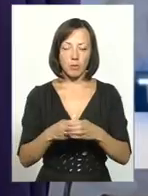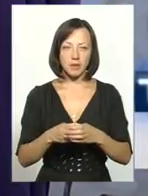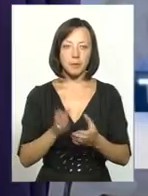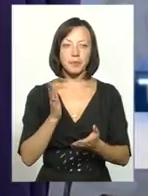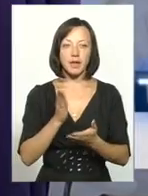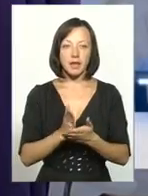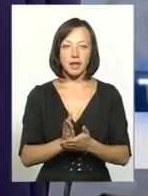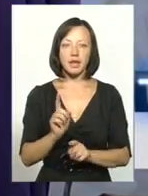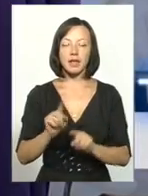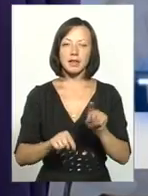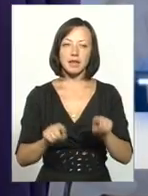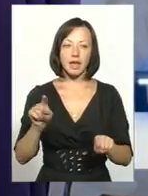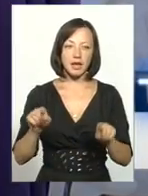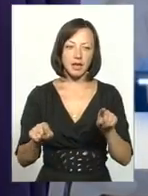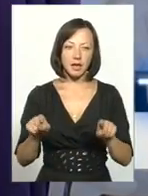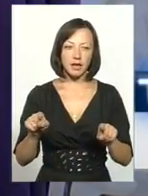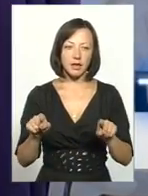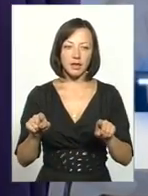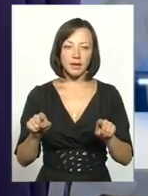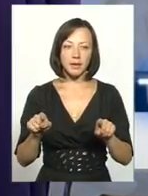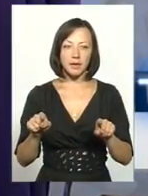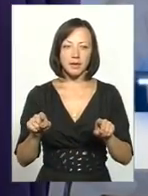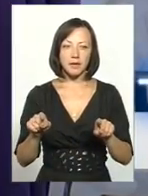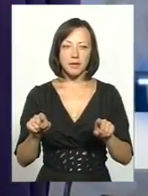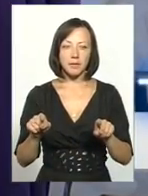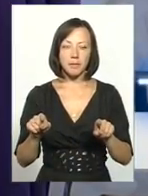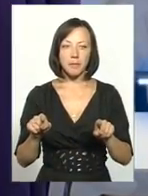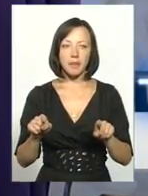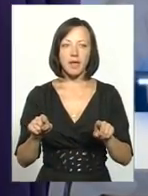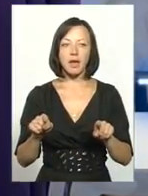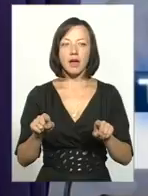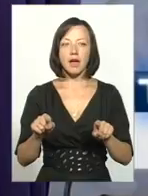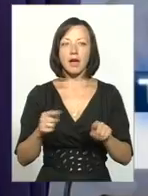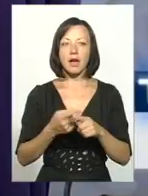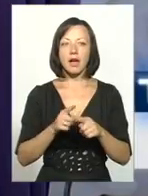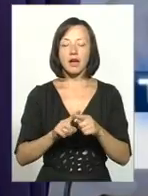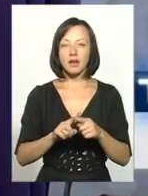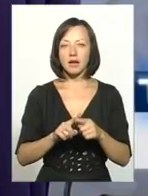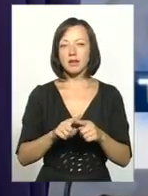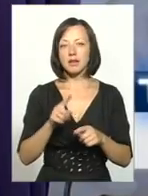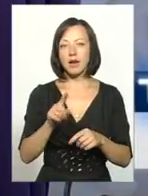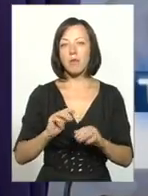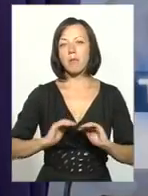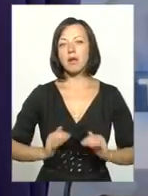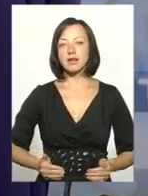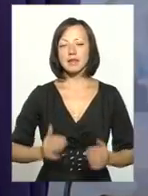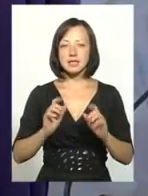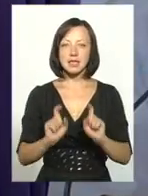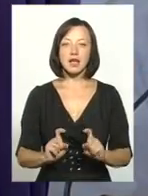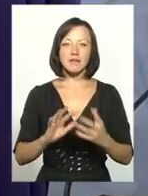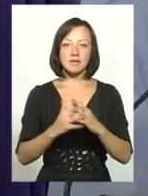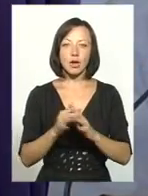сільські голови, які це діло тормозять. Панки сидять в селах, в нього все є, і